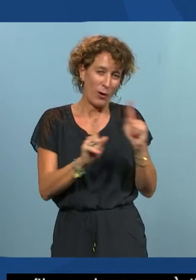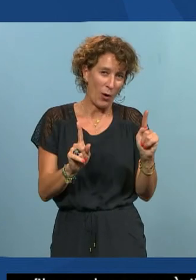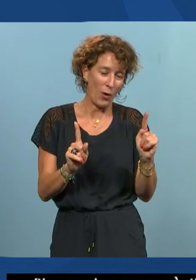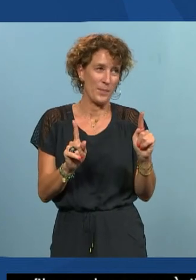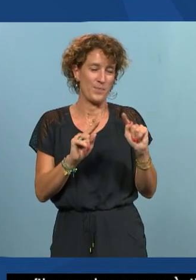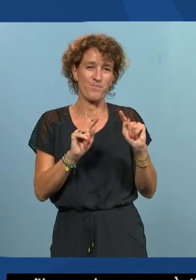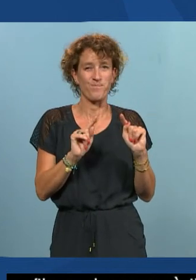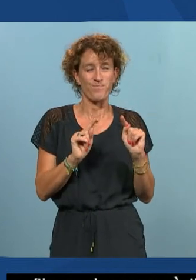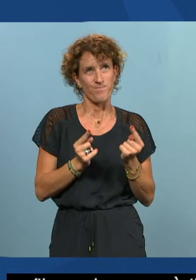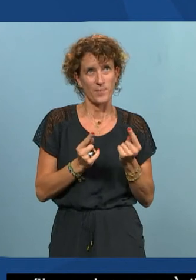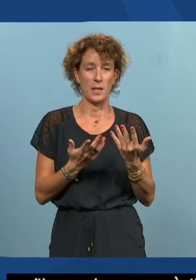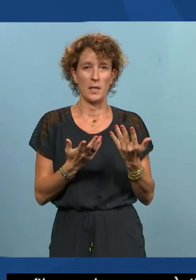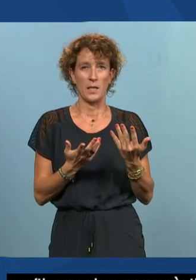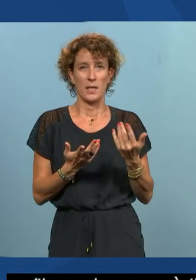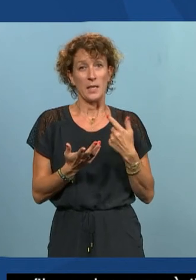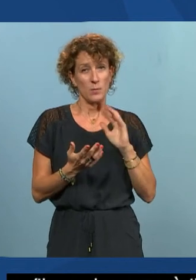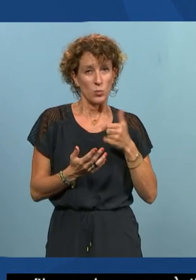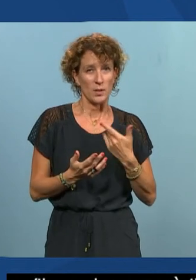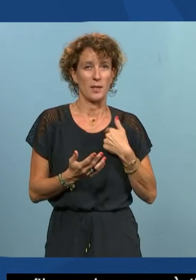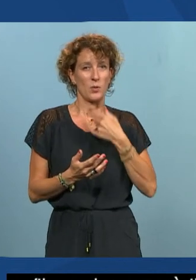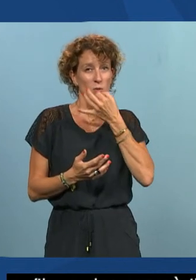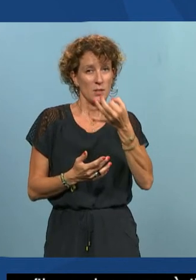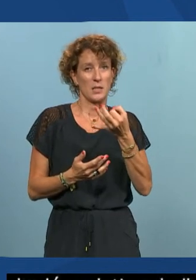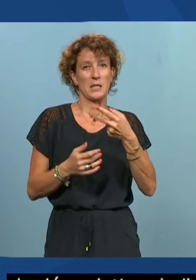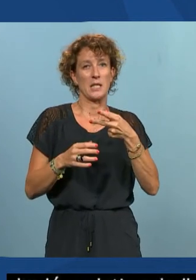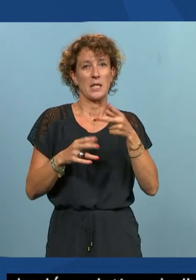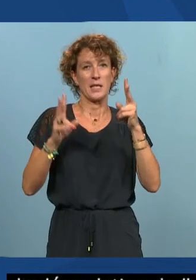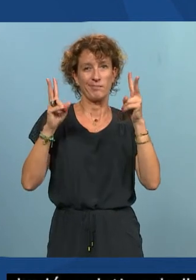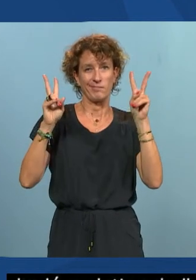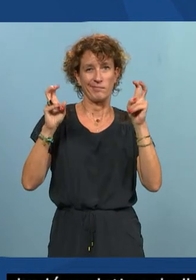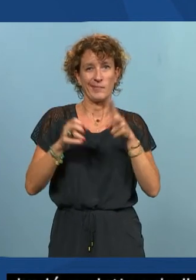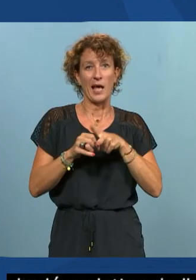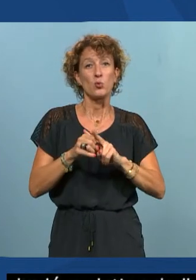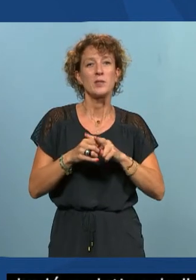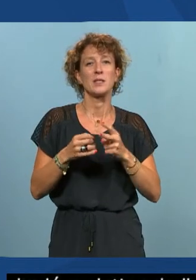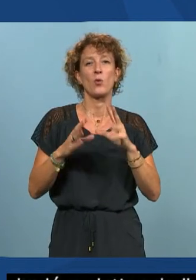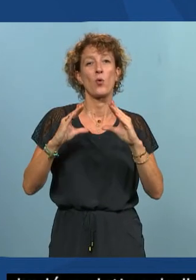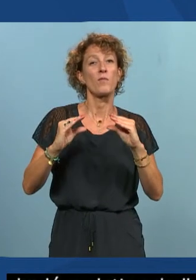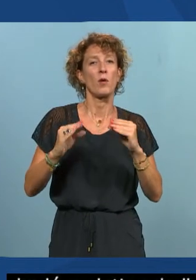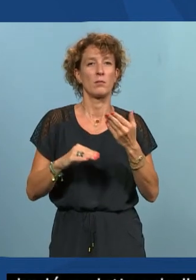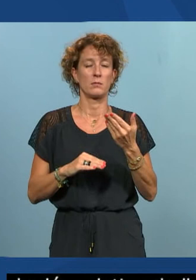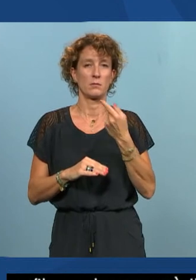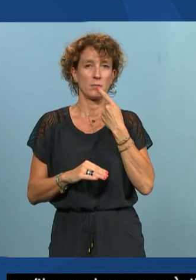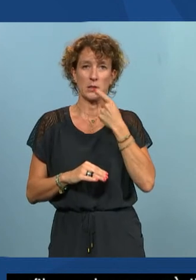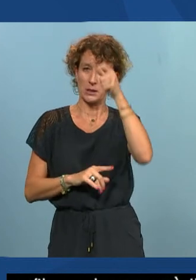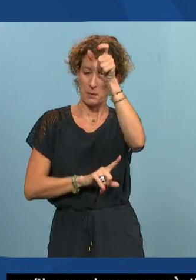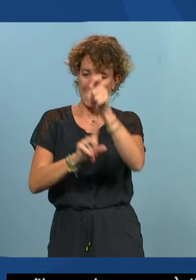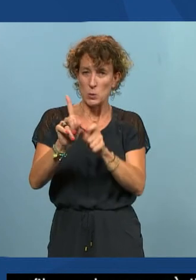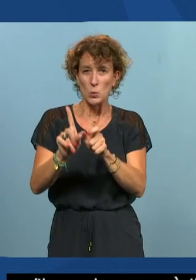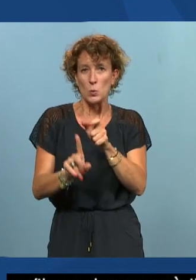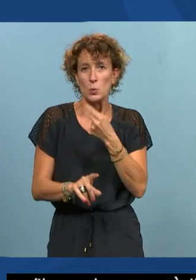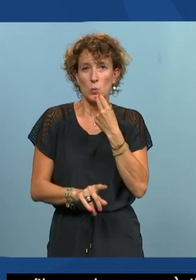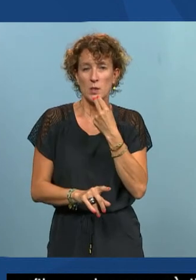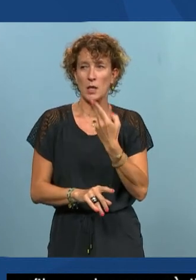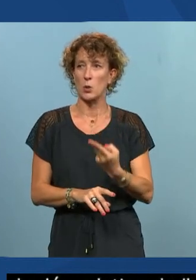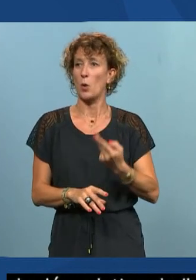pour moi effectivement c'est en ça que je précise que c'est un outil de confort dans le sens où même si effectivement l'utilisateur n'a imaginons pas l'outil